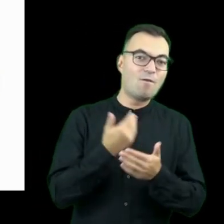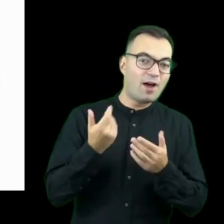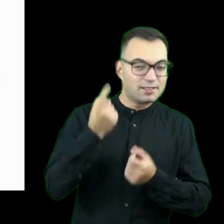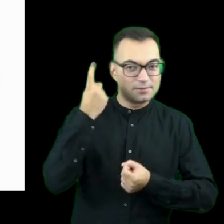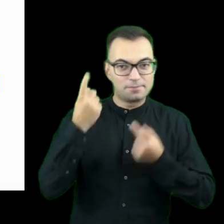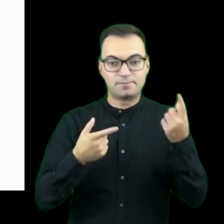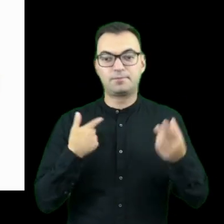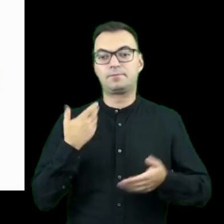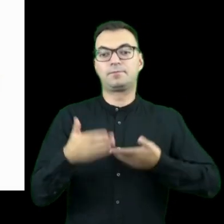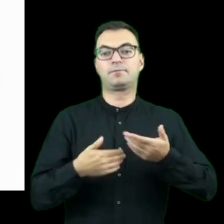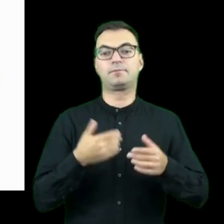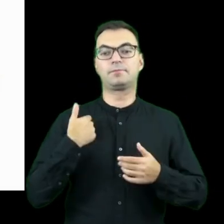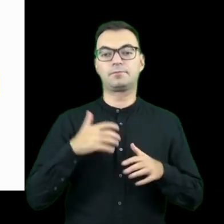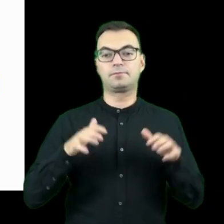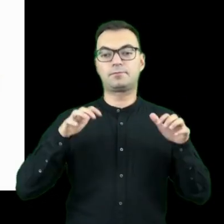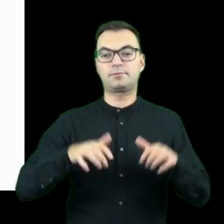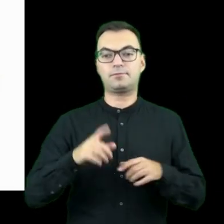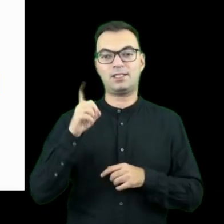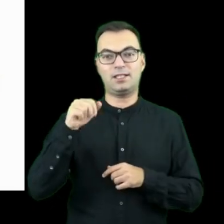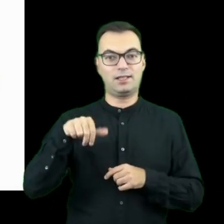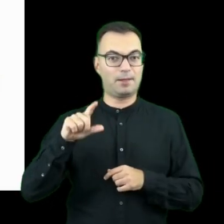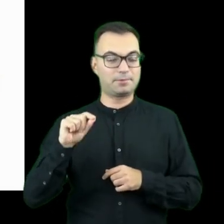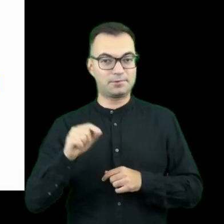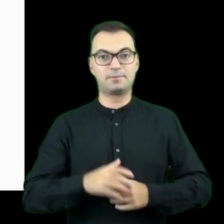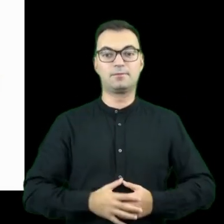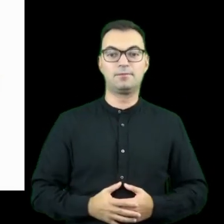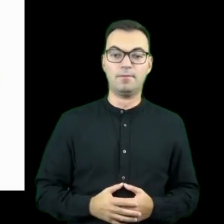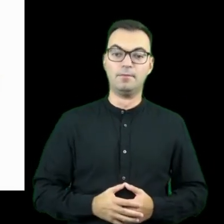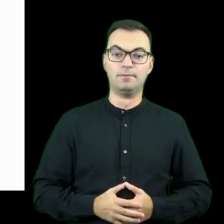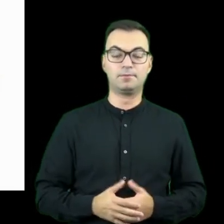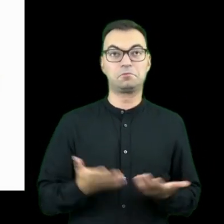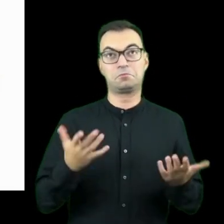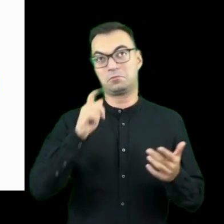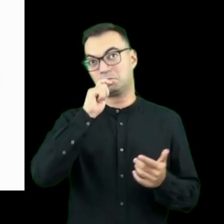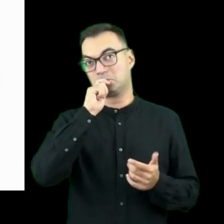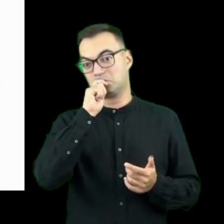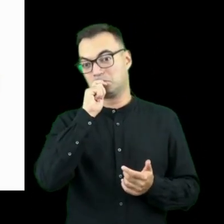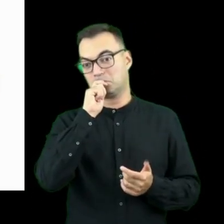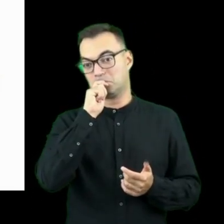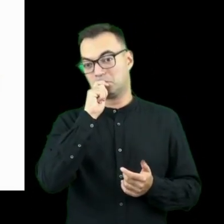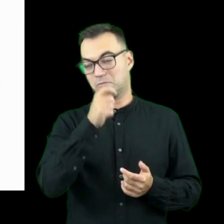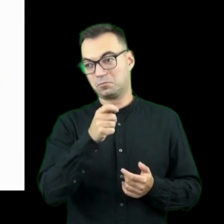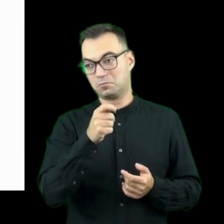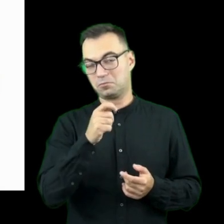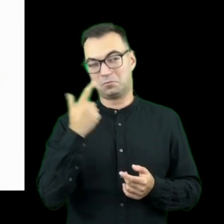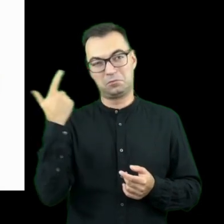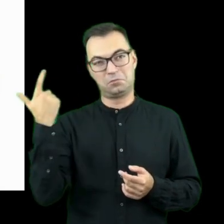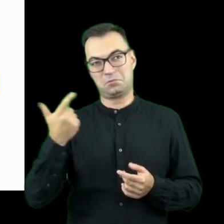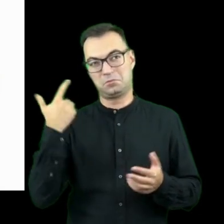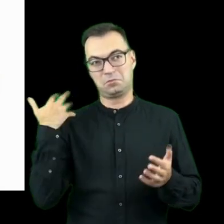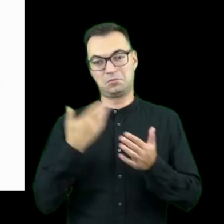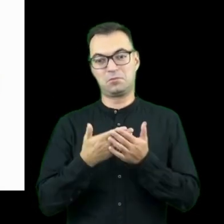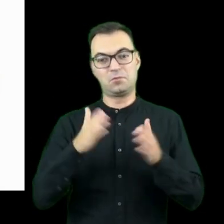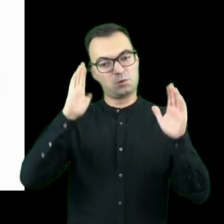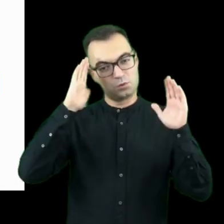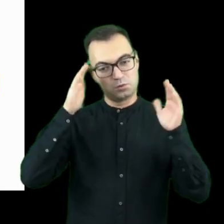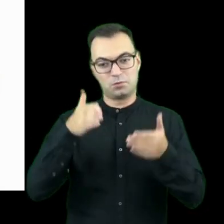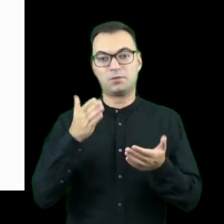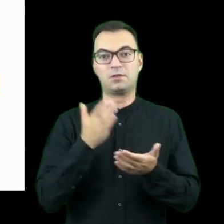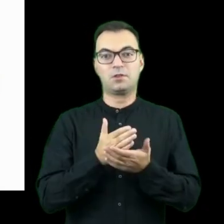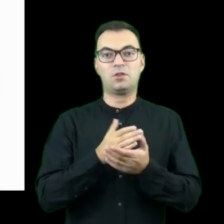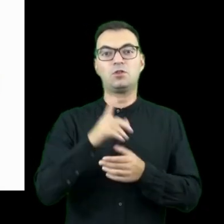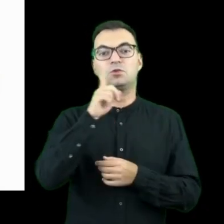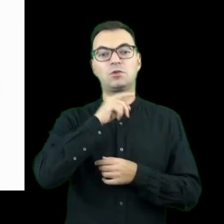prezesem startupu i od prawie dwóch lat skupiłem się głównie na